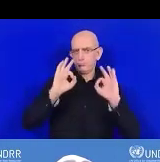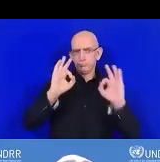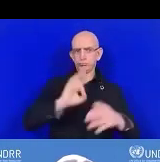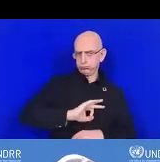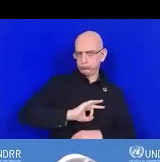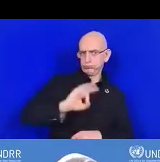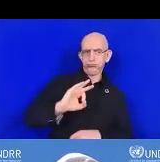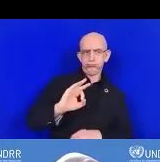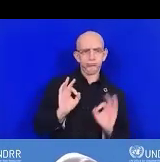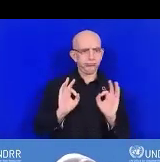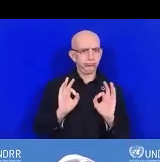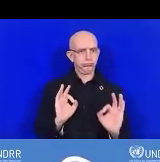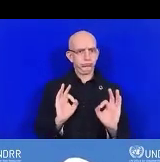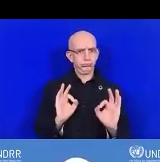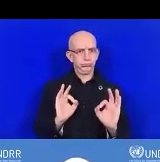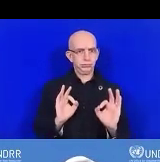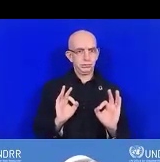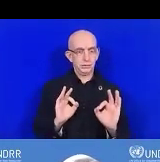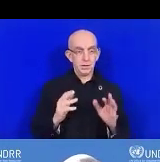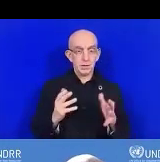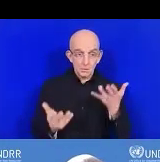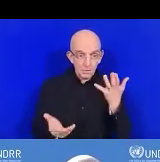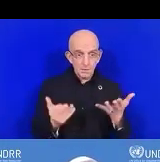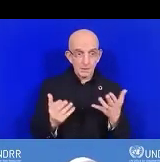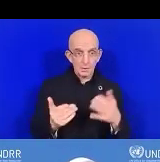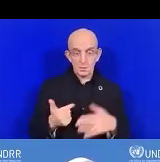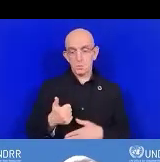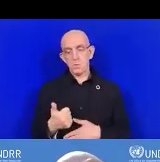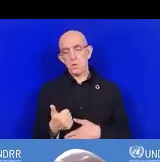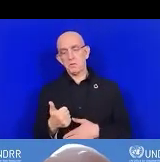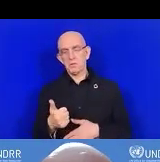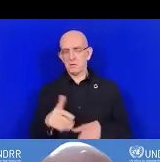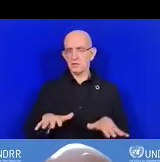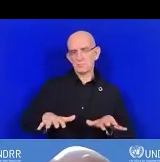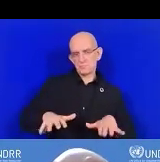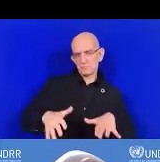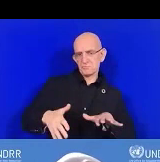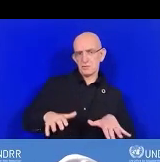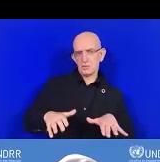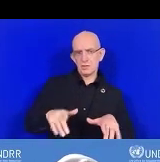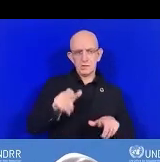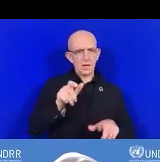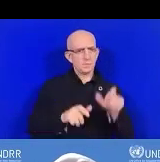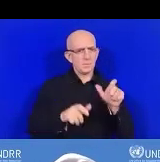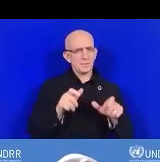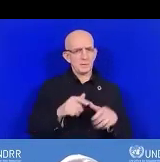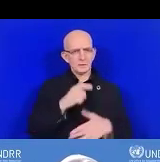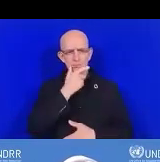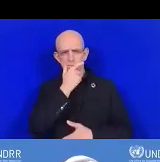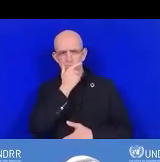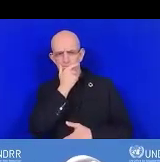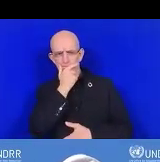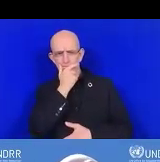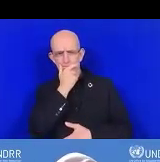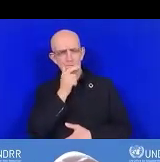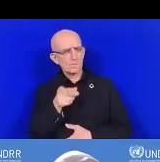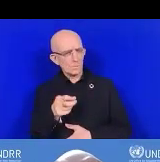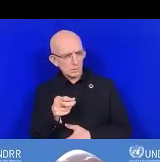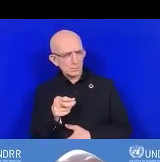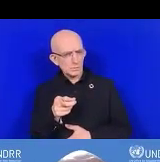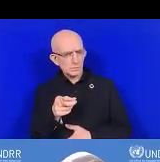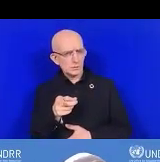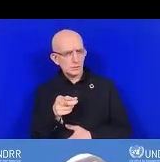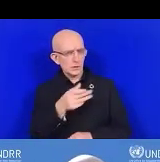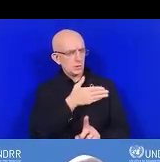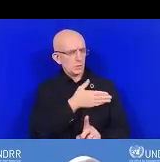Peut-être les personnes vont regarder votre note deux ans après ou